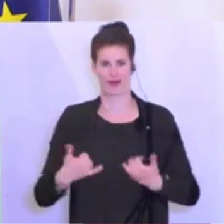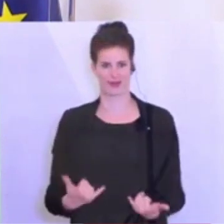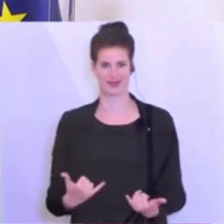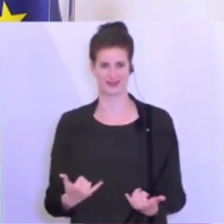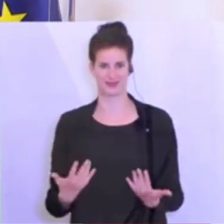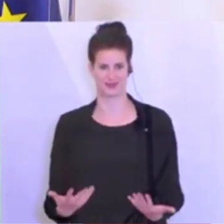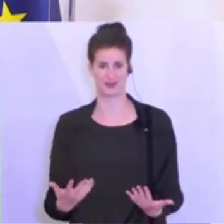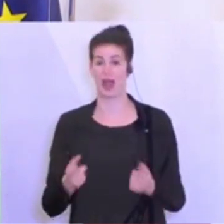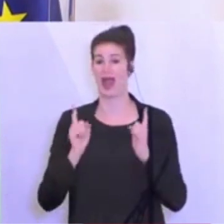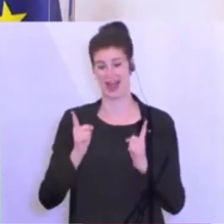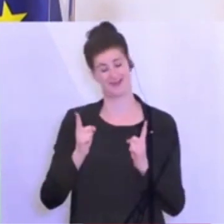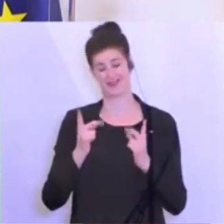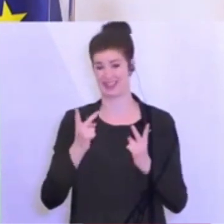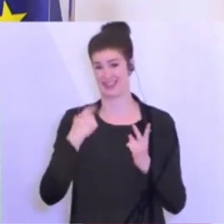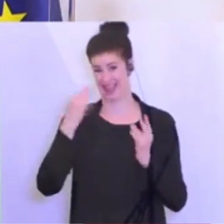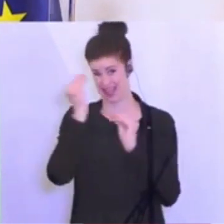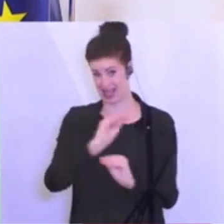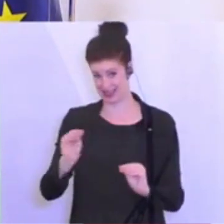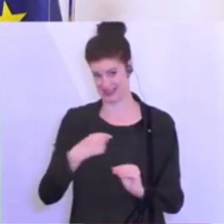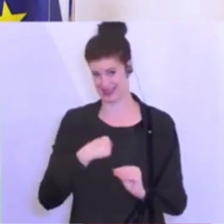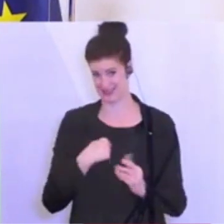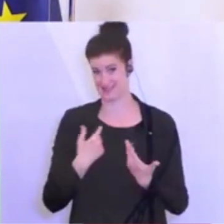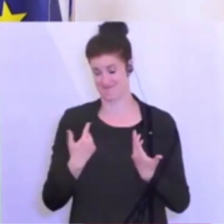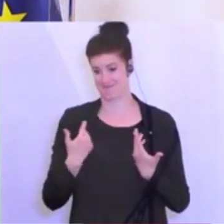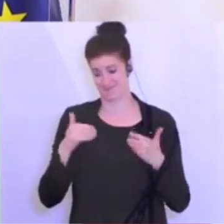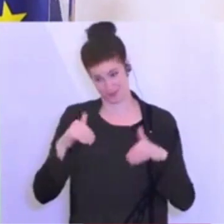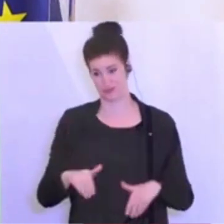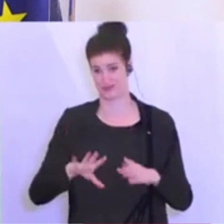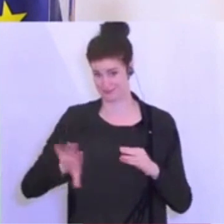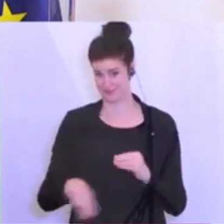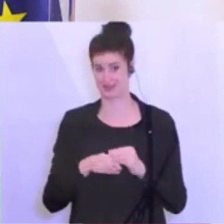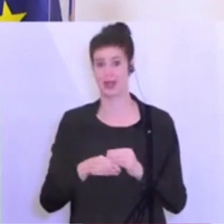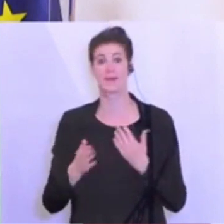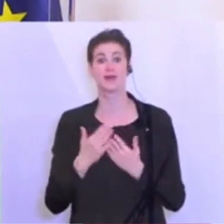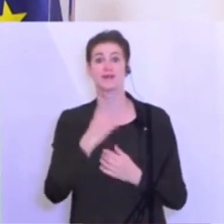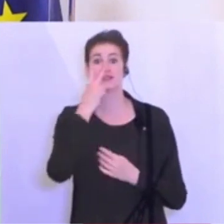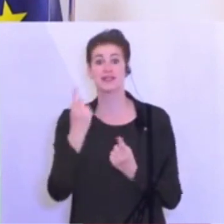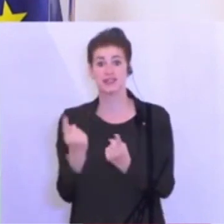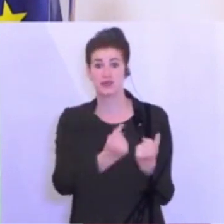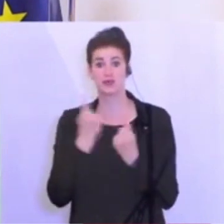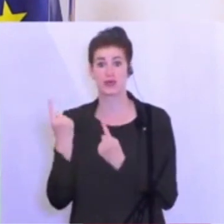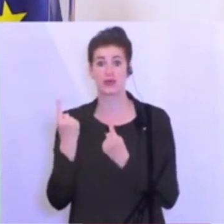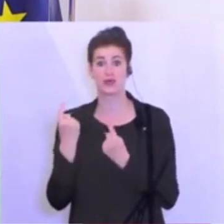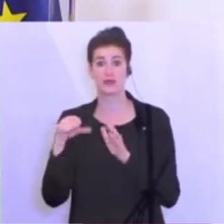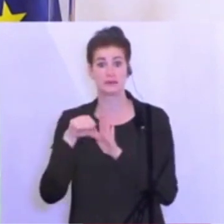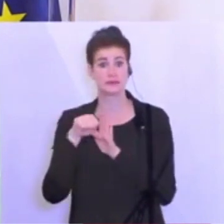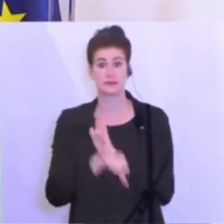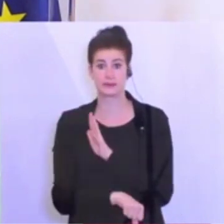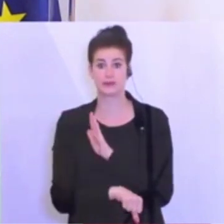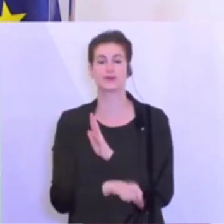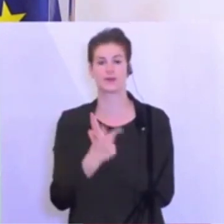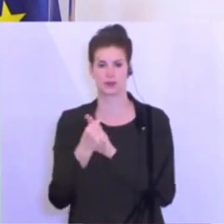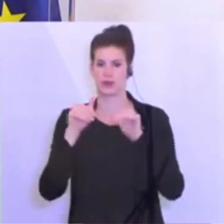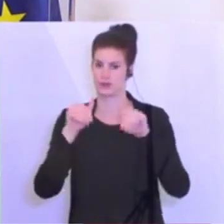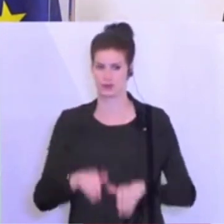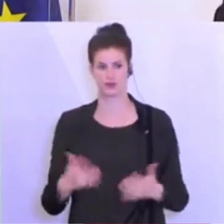Ich bin aber auch so ehrlich, dass ich heute dazu sage, wenn die Situation sich verschlechtert, dann wird es notwendig sein,